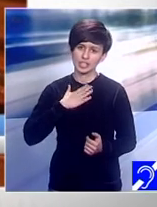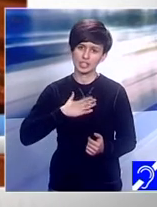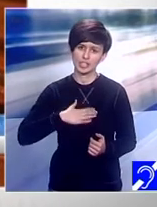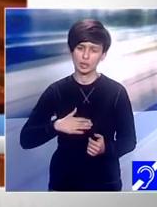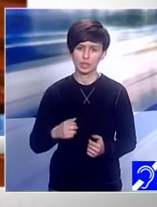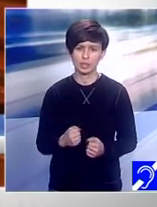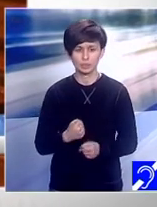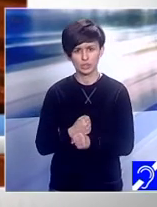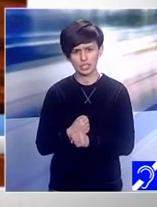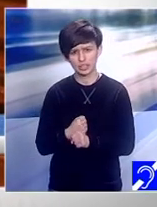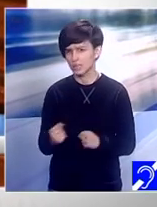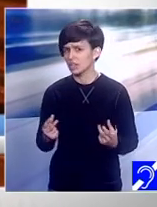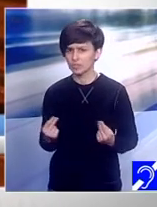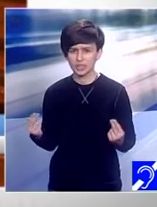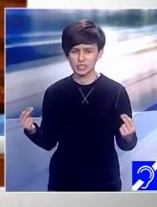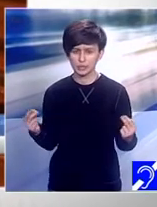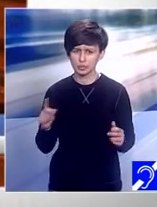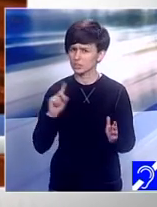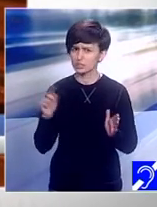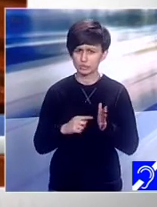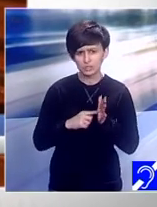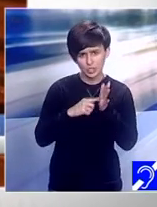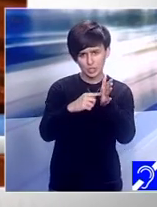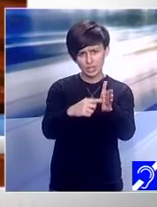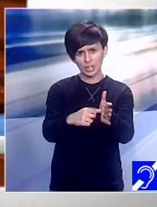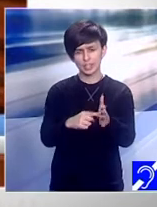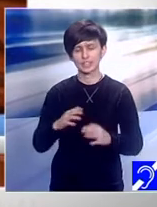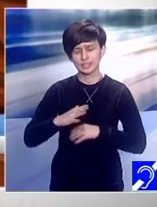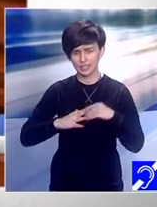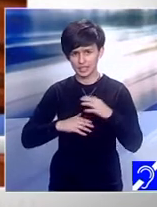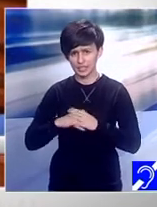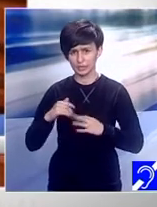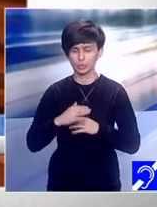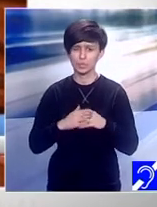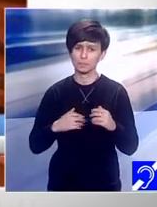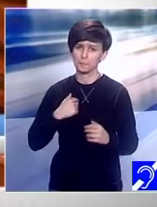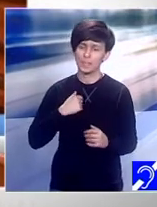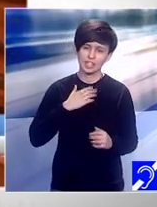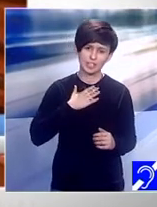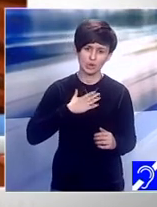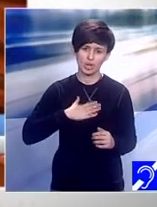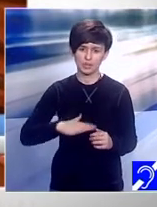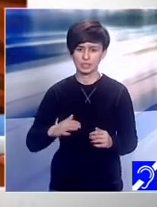arăt talentul, dar îmi doream să, nu știu, să